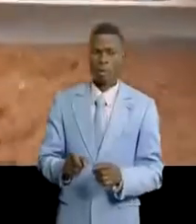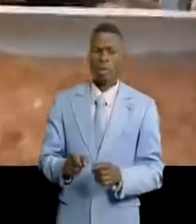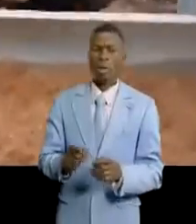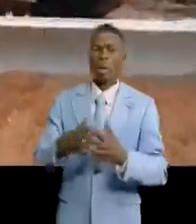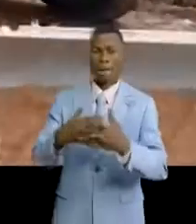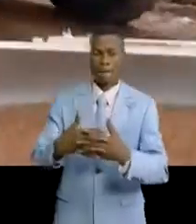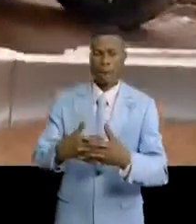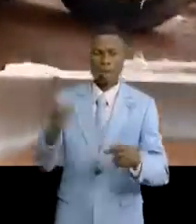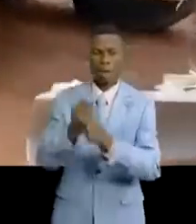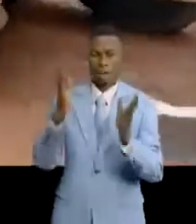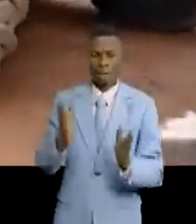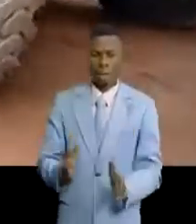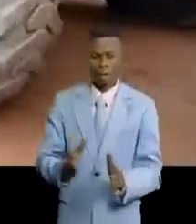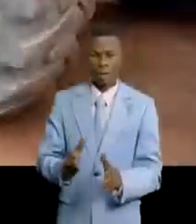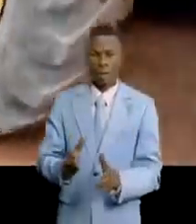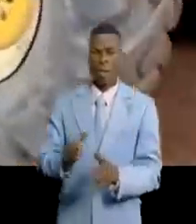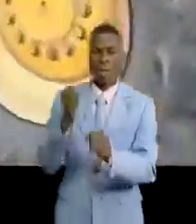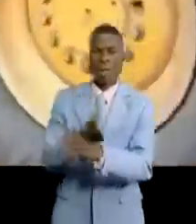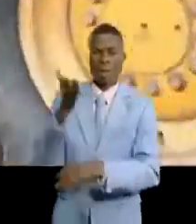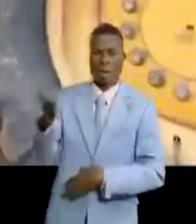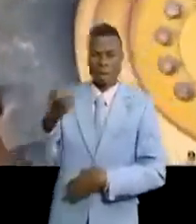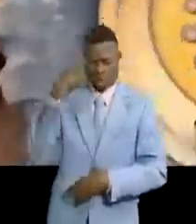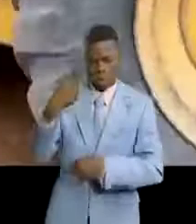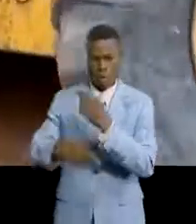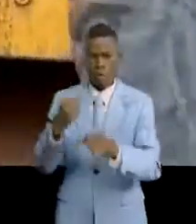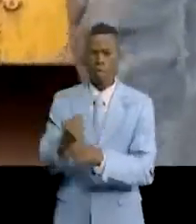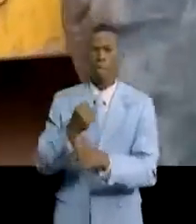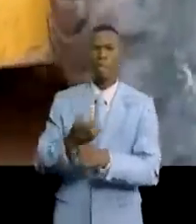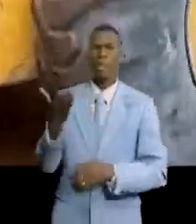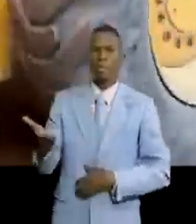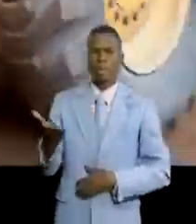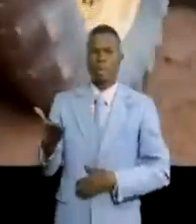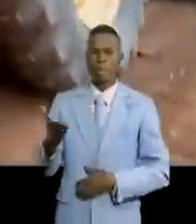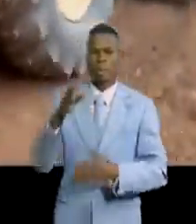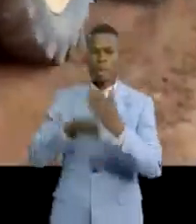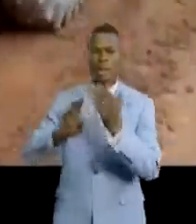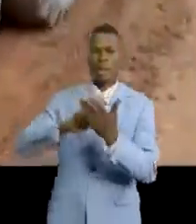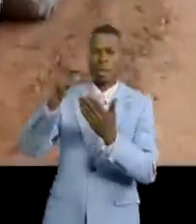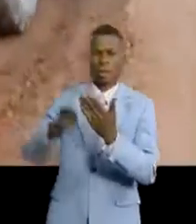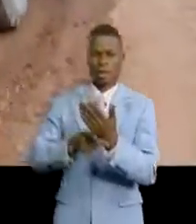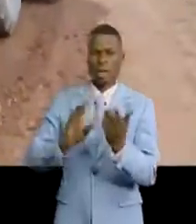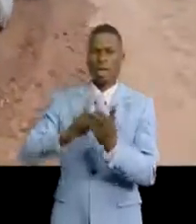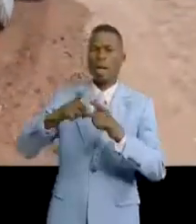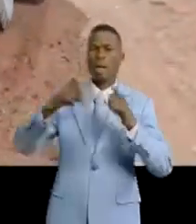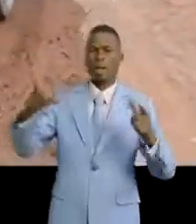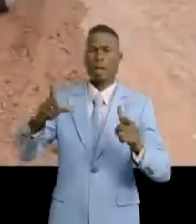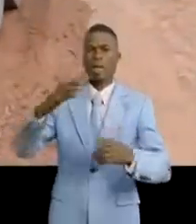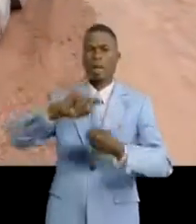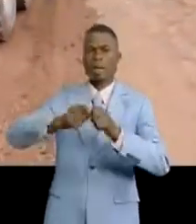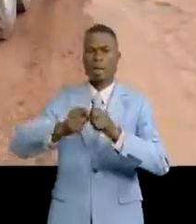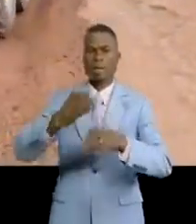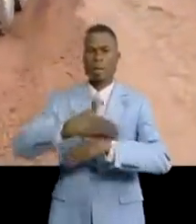et personnel de l de route déjà déployés pour l'exécution des travaux qui s'inscrivent dans le cadre du vaste programme d'entretien routier